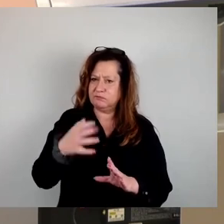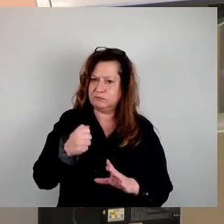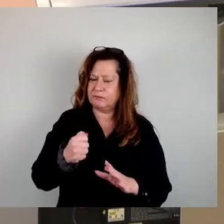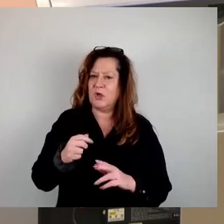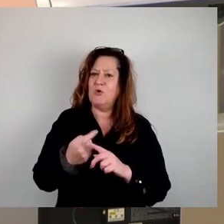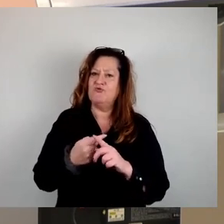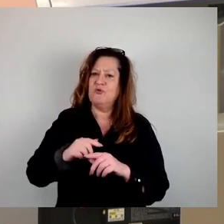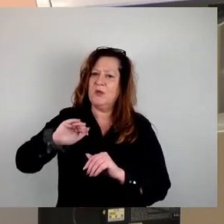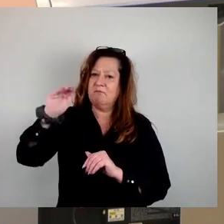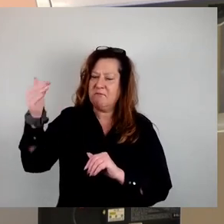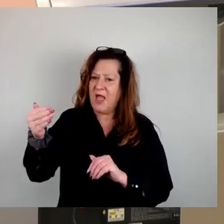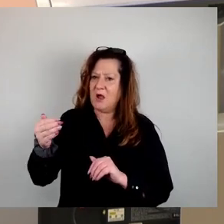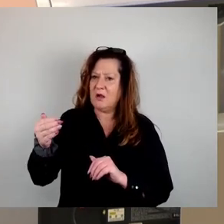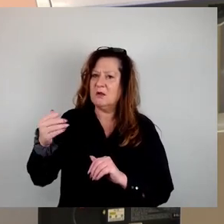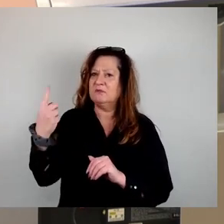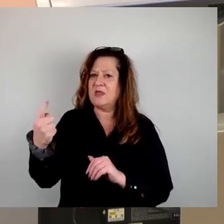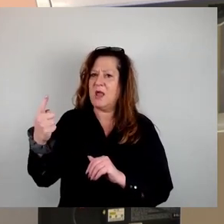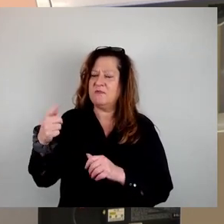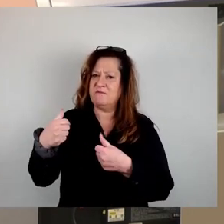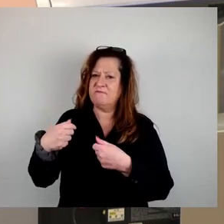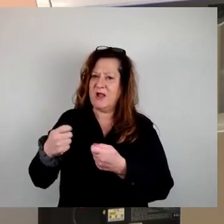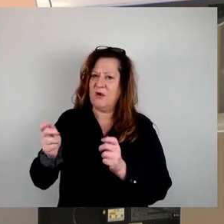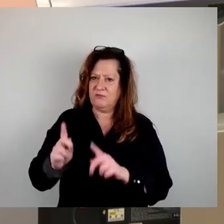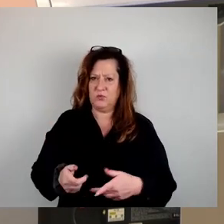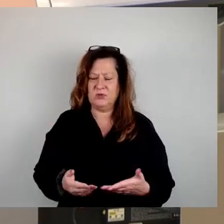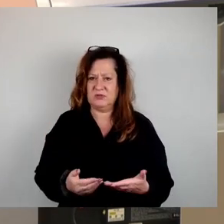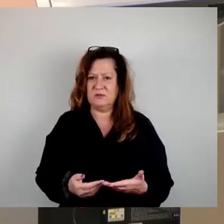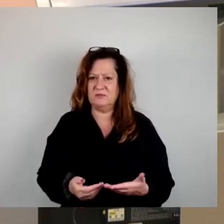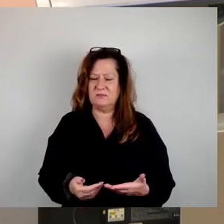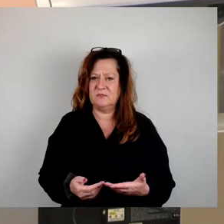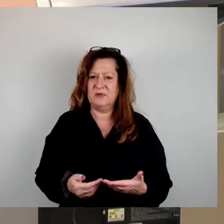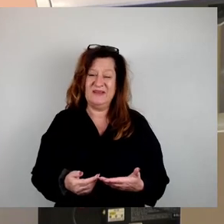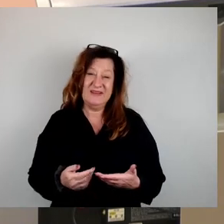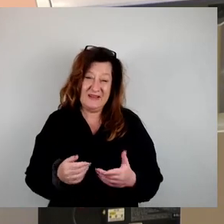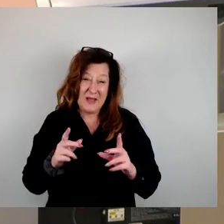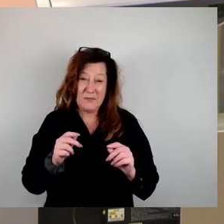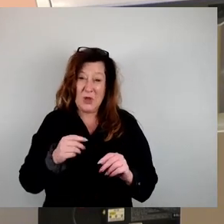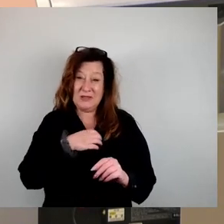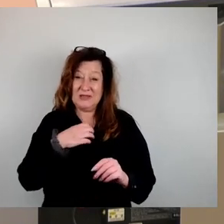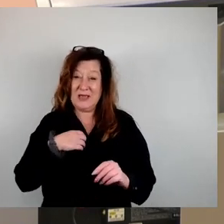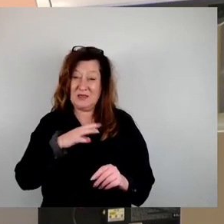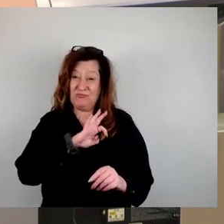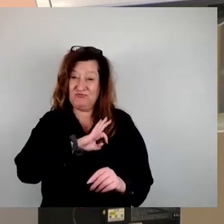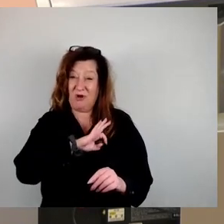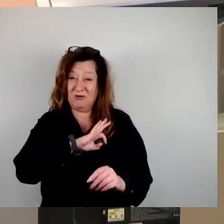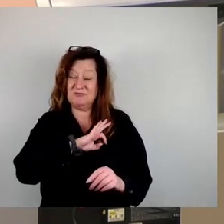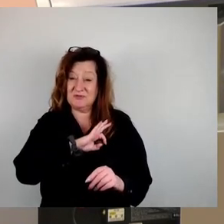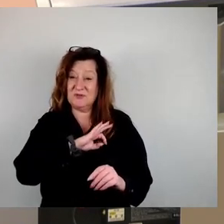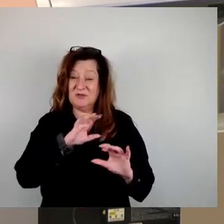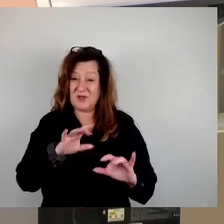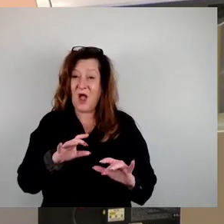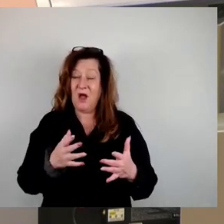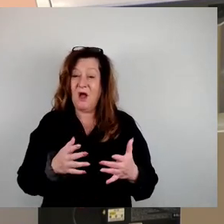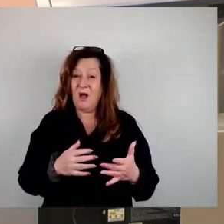Zwang zum Verkauf. Dies stellt eine seltene Chance für die Stadt Dresden dar, sich einen Teil des Wohnraums und damit ein Stück